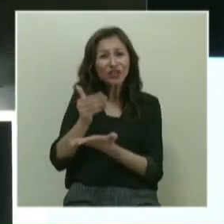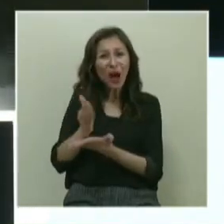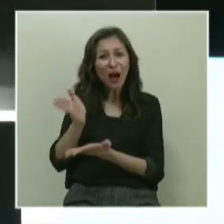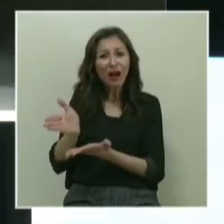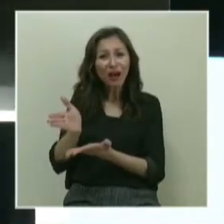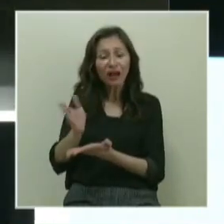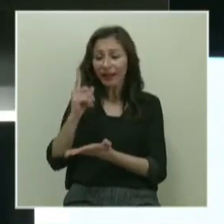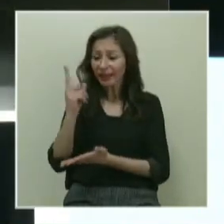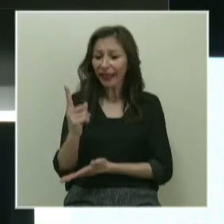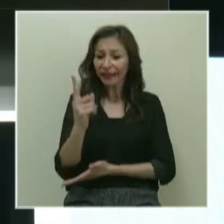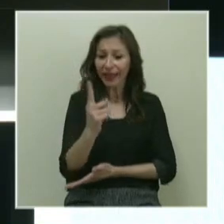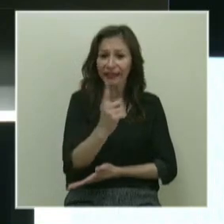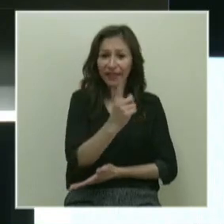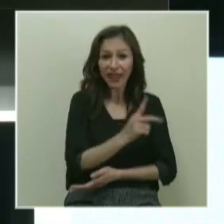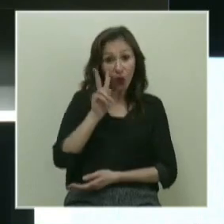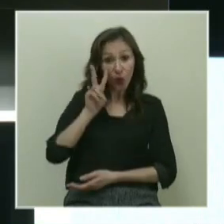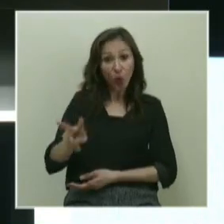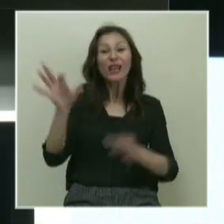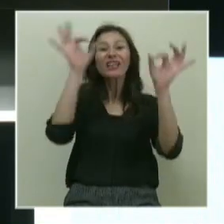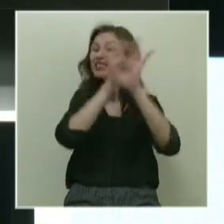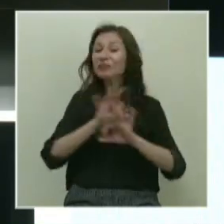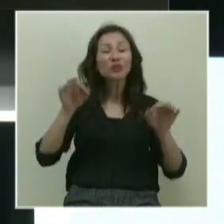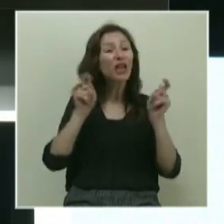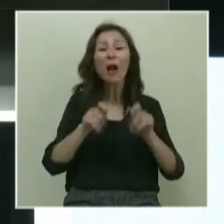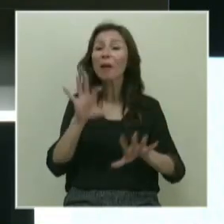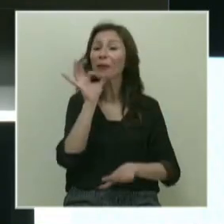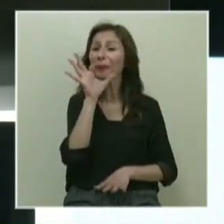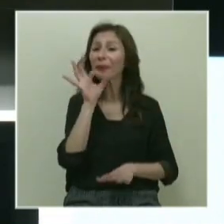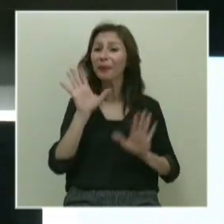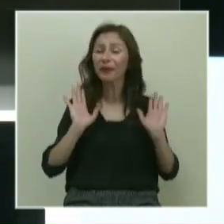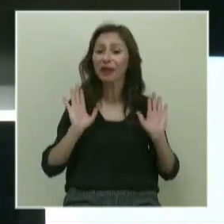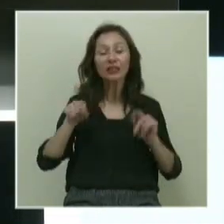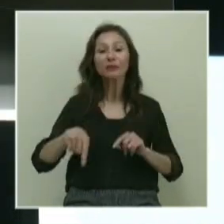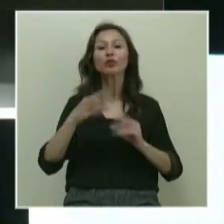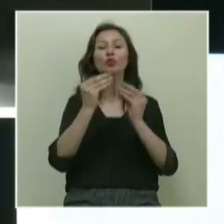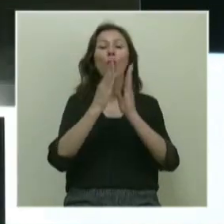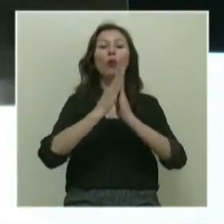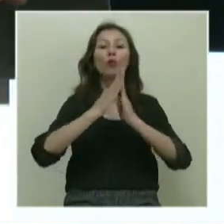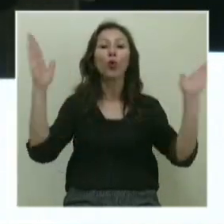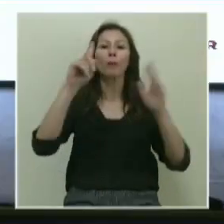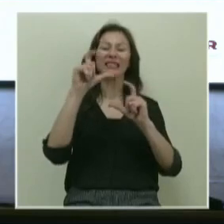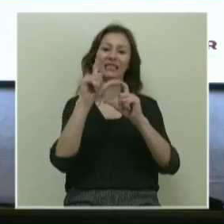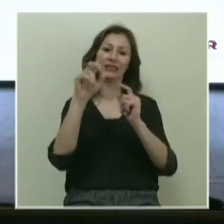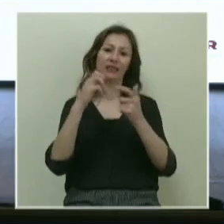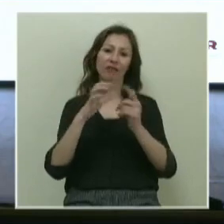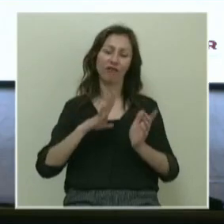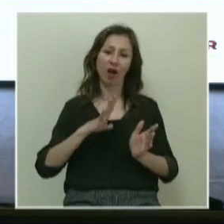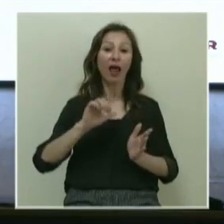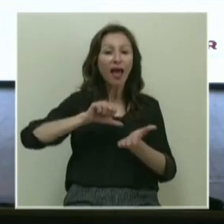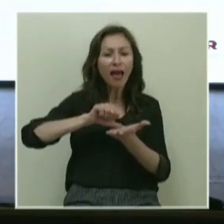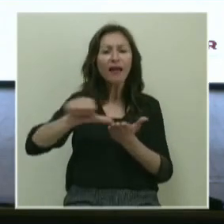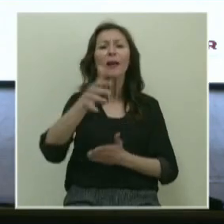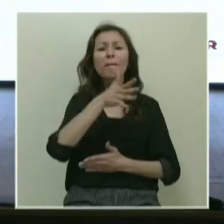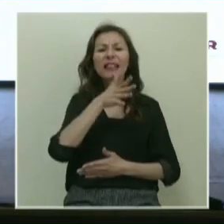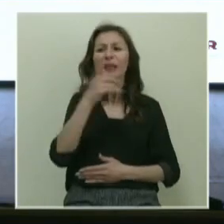bir parçasını, tek bir parçasını görerek hiçbir şey yapamayacağız. Şimdi, çok büyük bir sır var. Herkesin